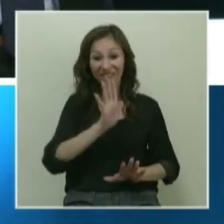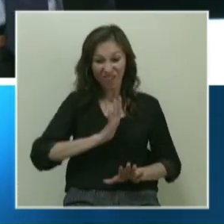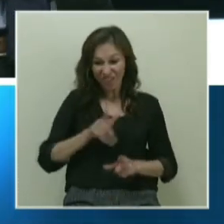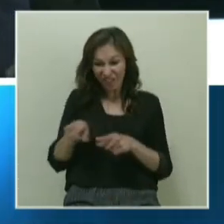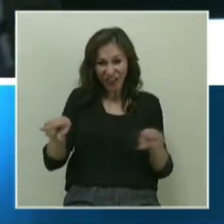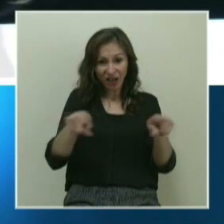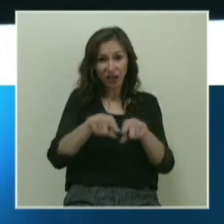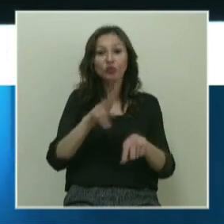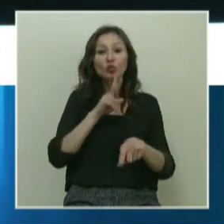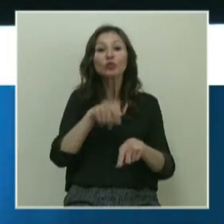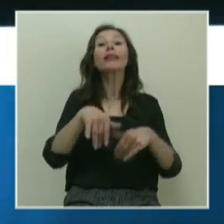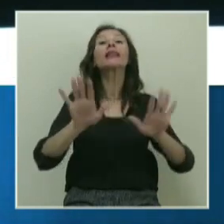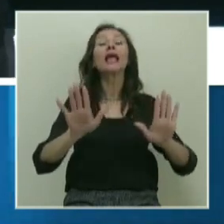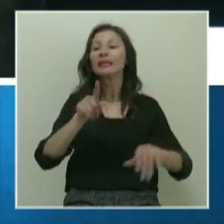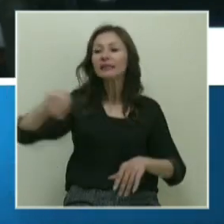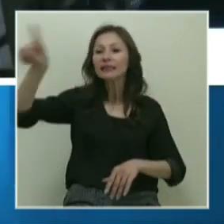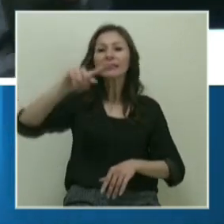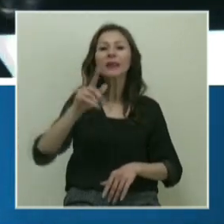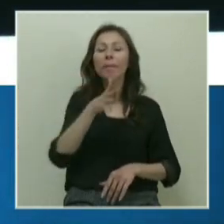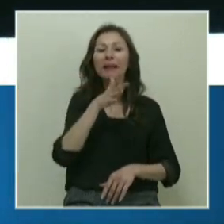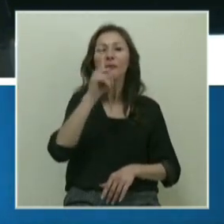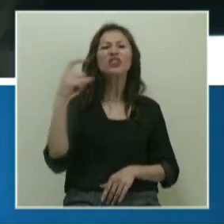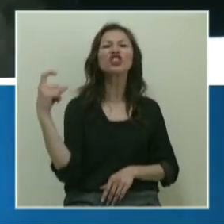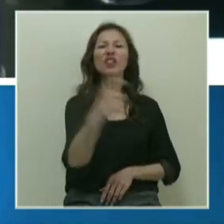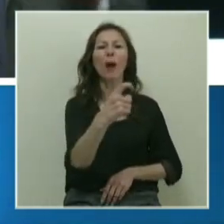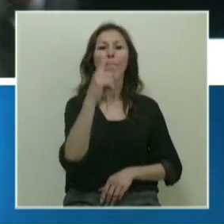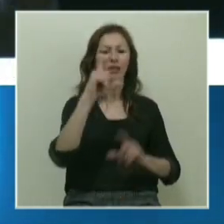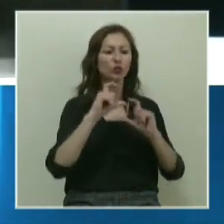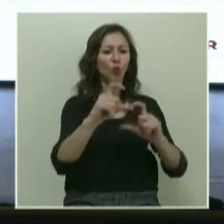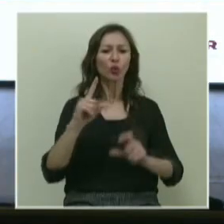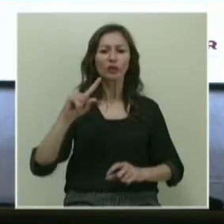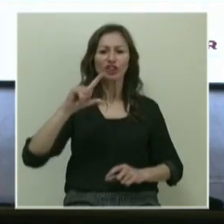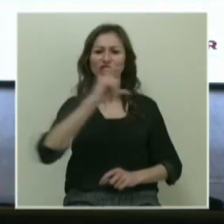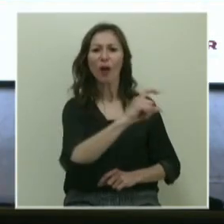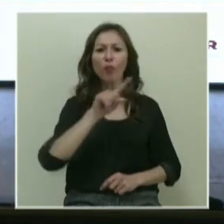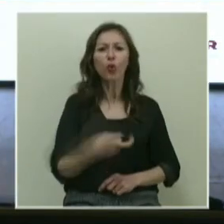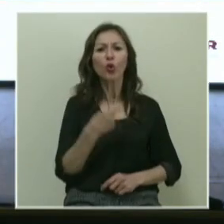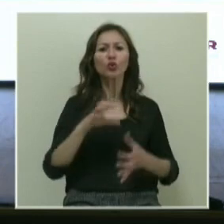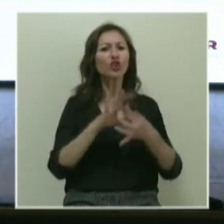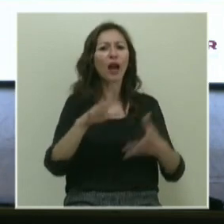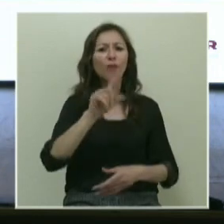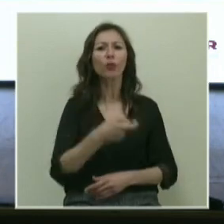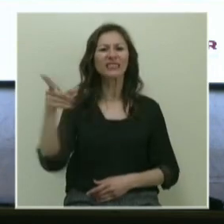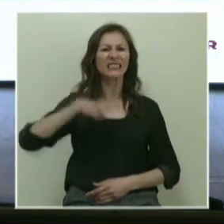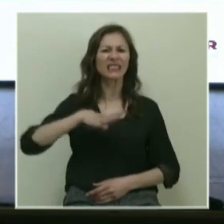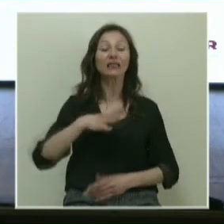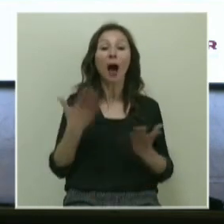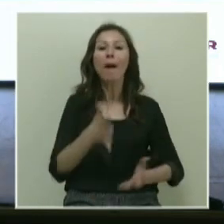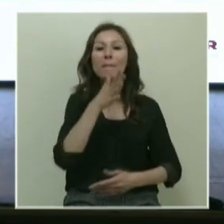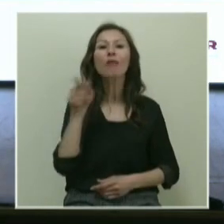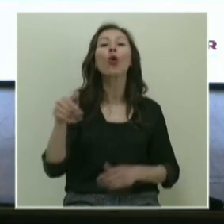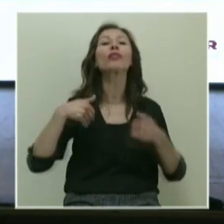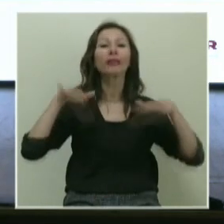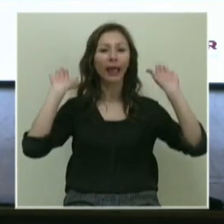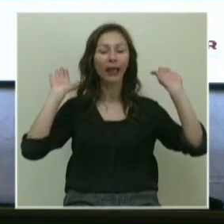olan sonuçlar değildir. Siz bilimin bir şeye yanıt vermesini, bir soruya yanıt bulmasını, bir soruna çare bulmasını istersiniz. Ama bilim o